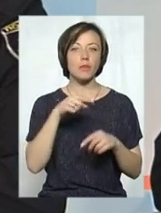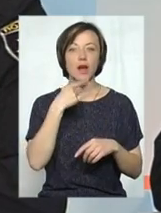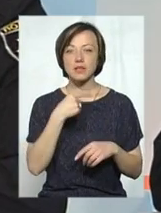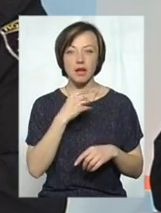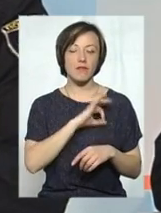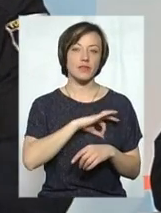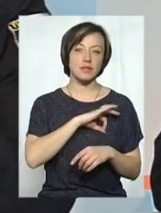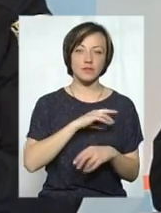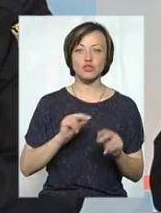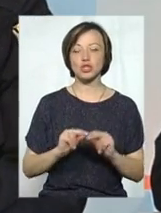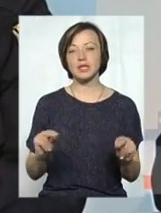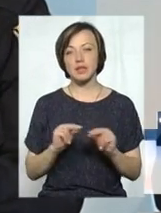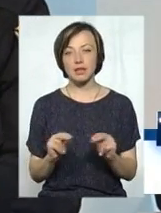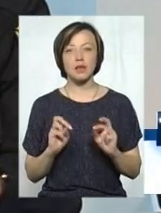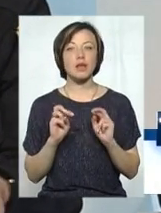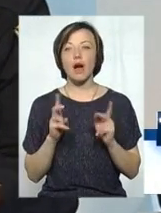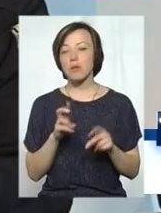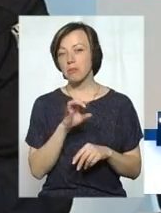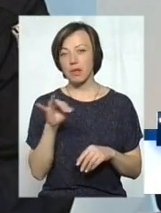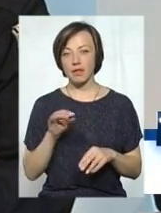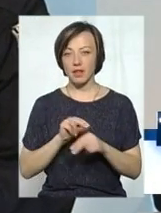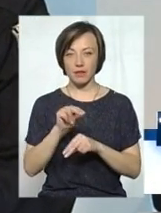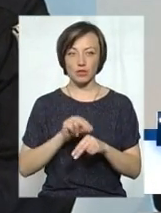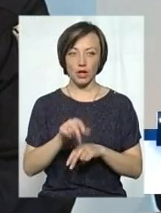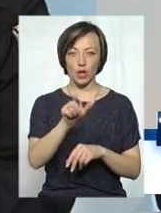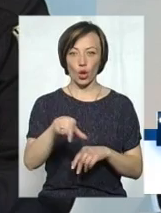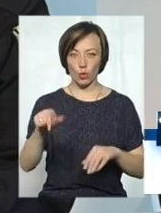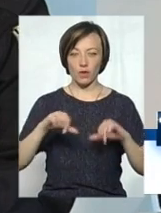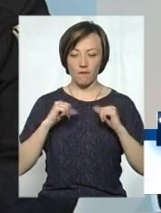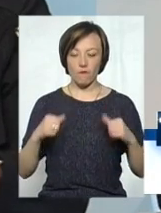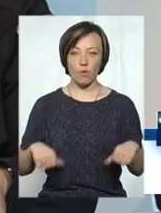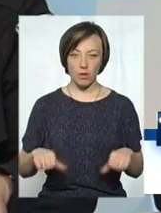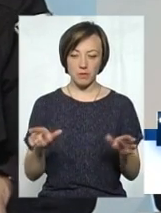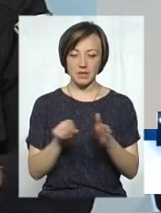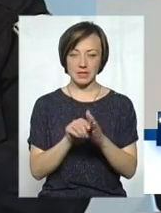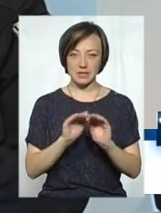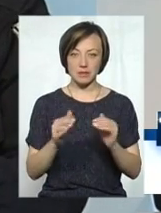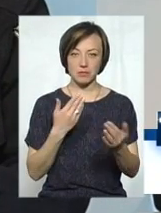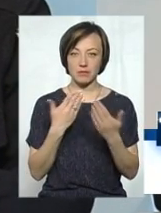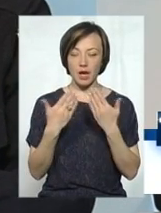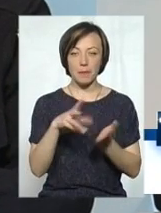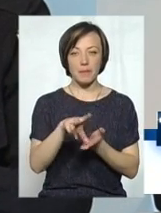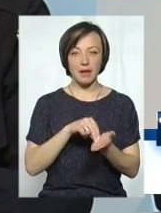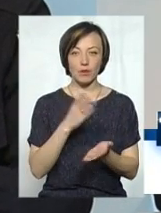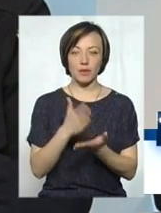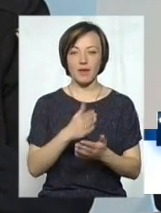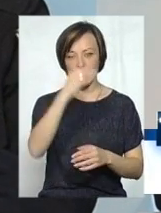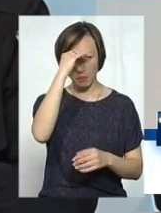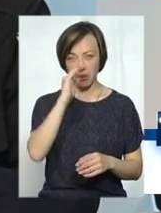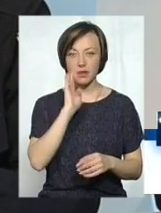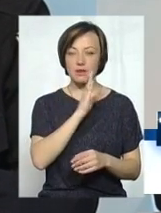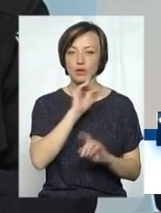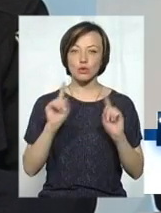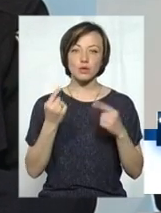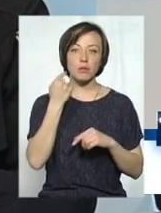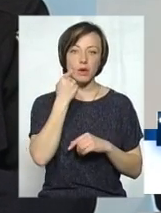вихователі, вчителі, як би не навчали люди у формі, коли говорять з дітками, все одно прикладом є батьки. І дуже